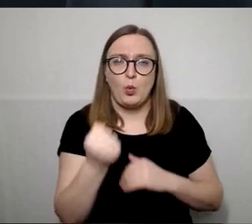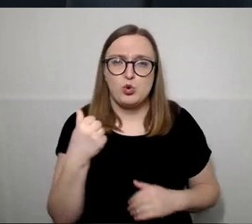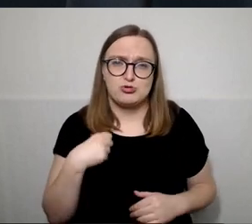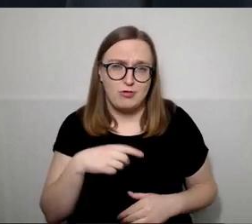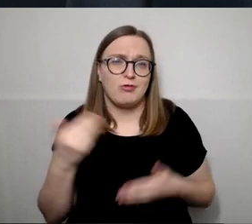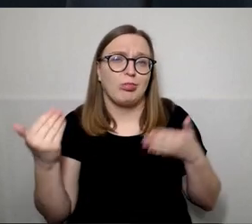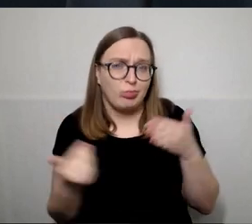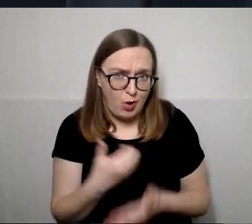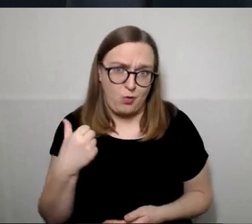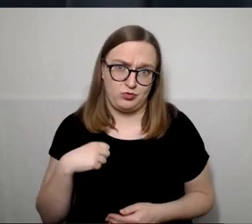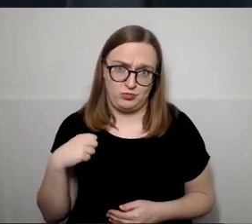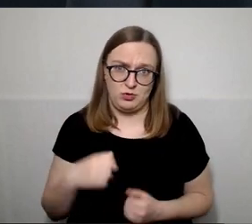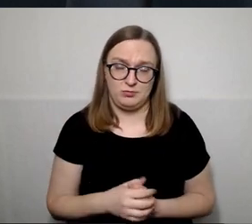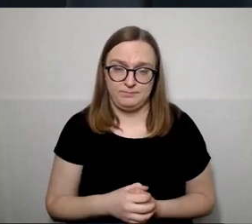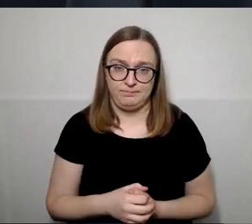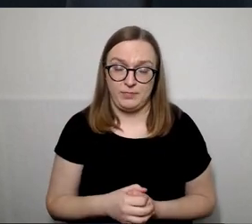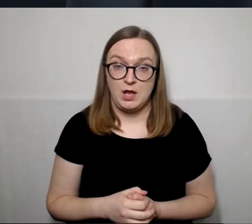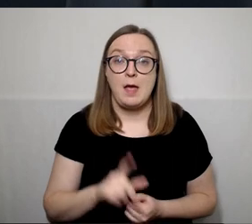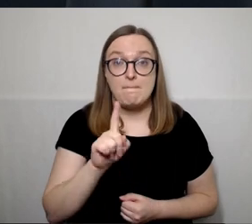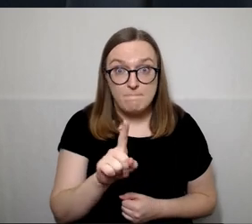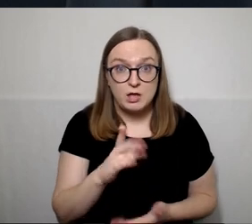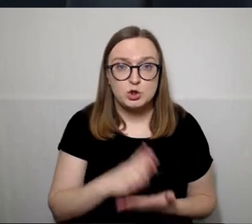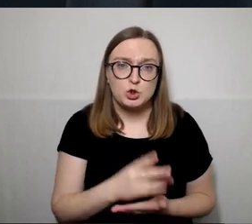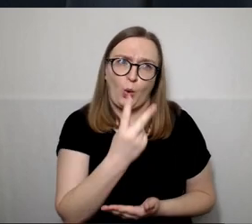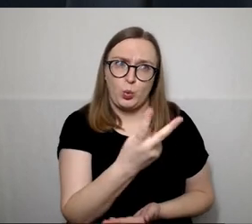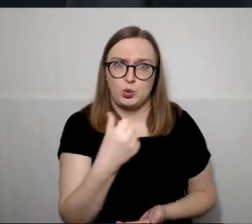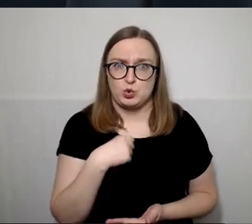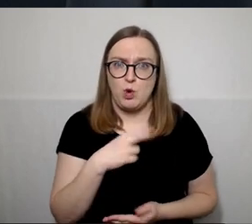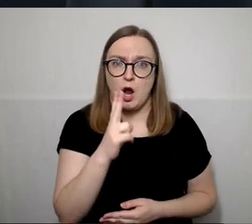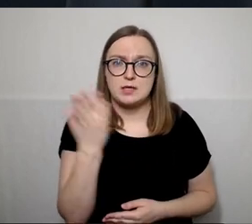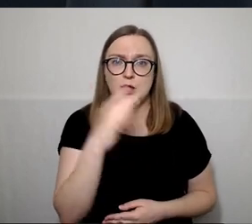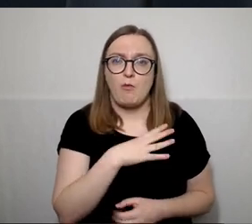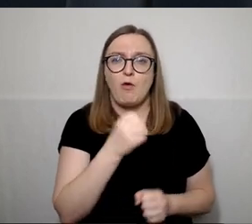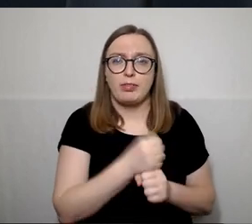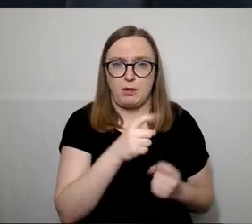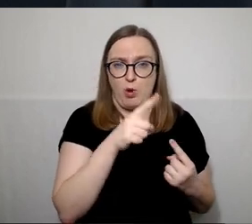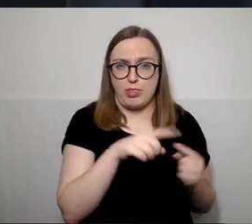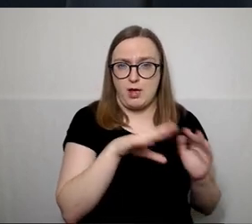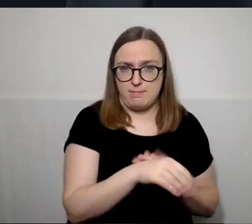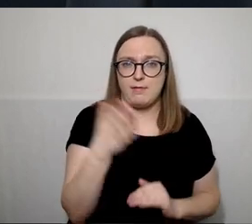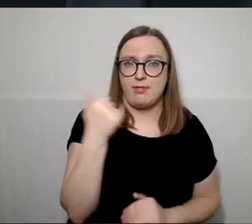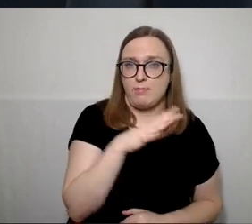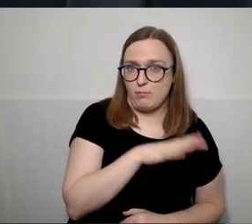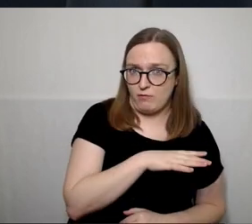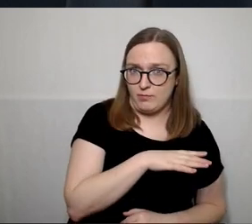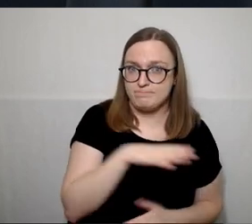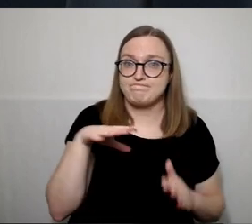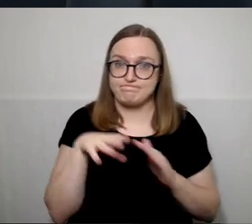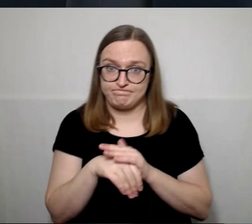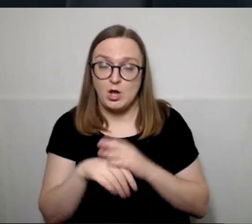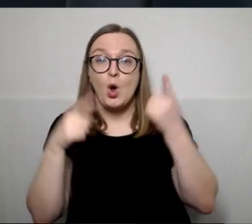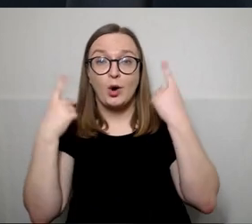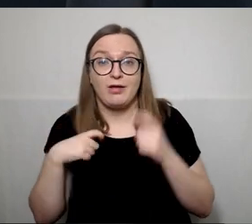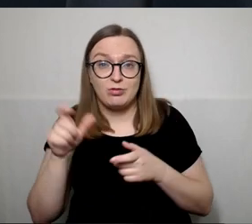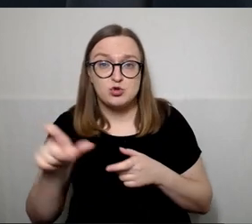Bet yra tik taip pora žmonių, kurie dirbo taryboje, o kiti yra be